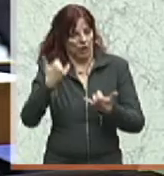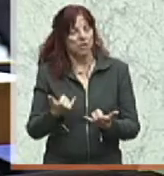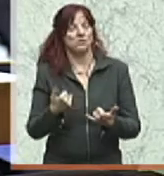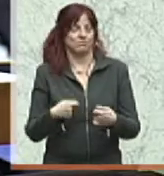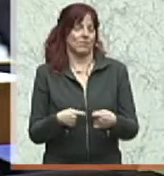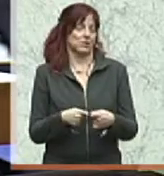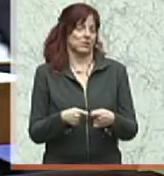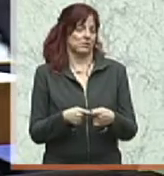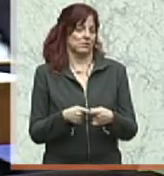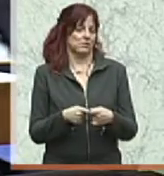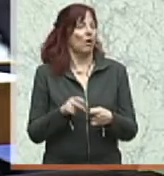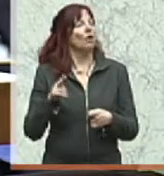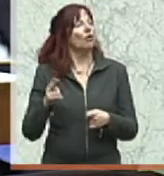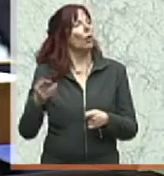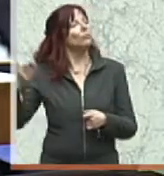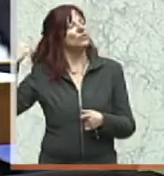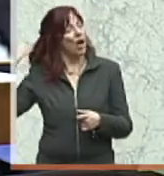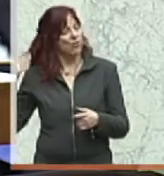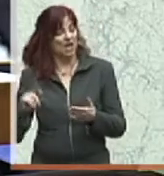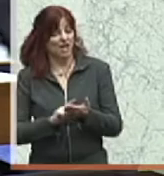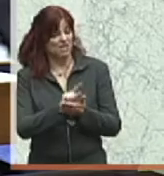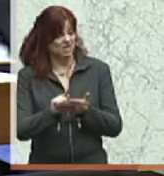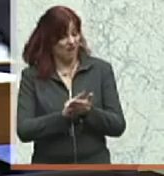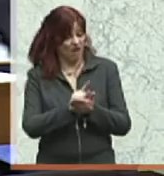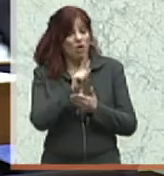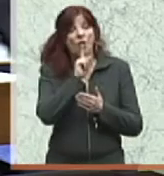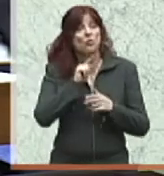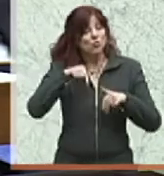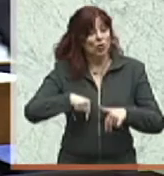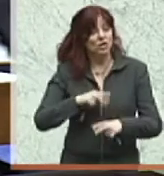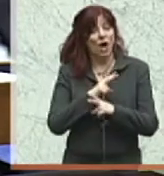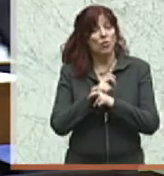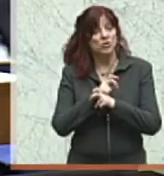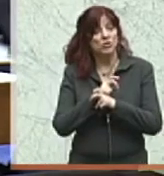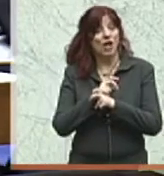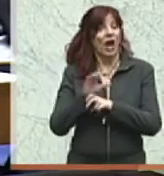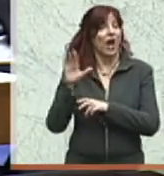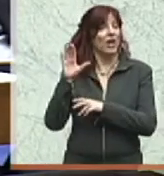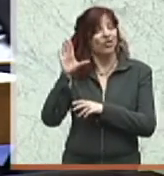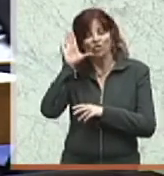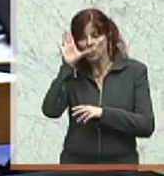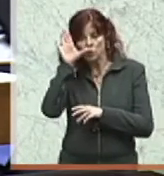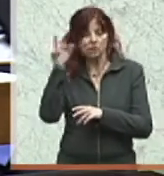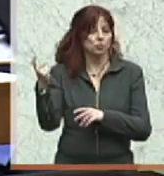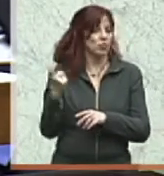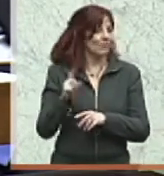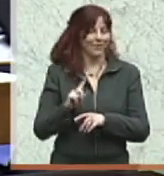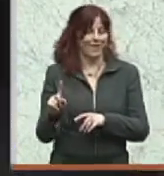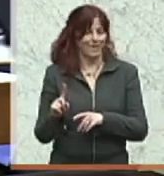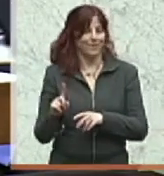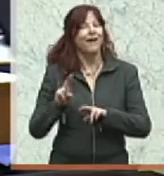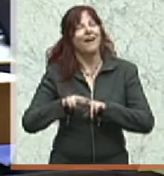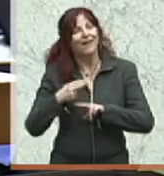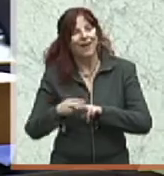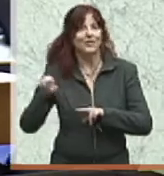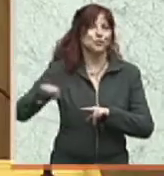Zeit war, in der ja nicht nur in Österreich der Faschismus vor der Tür stand, sondern das war ein europäisches Phänomen.